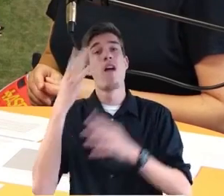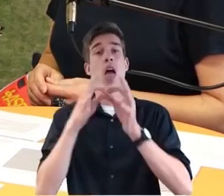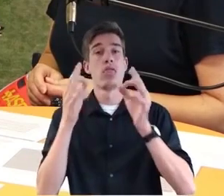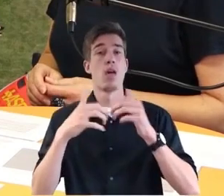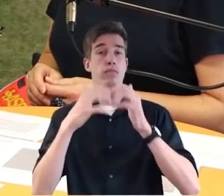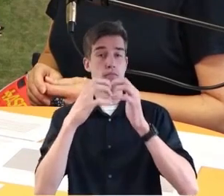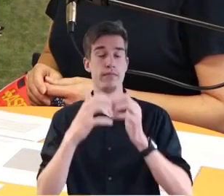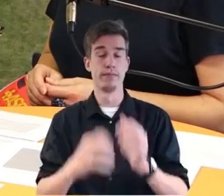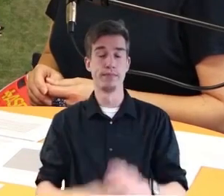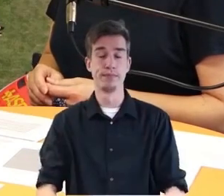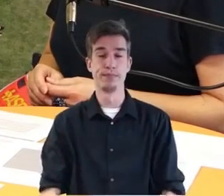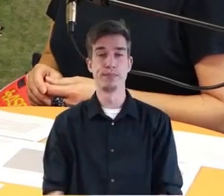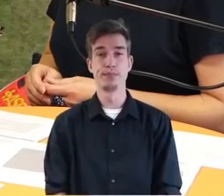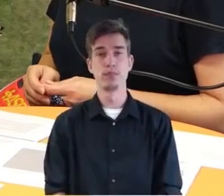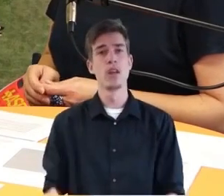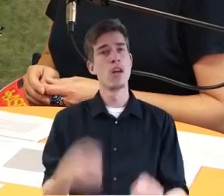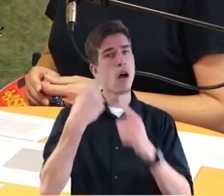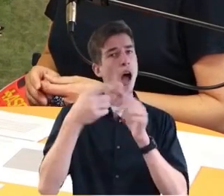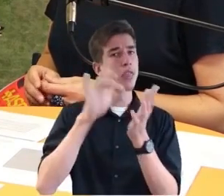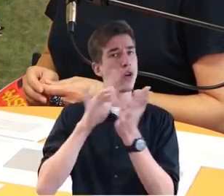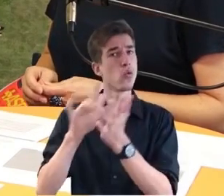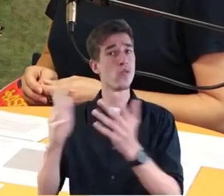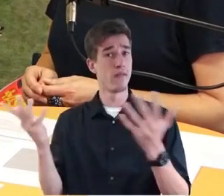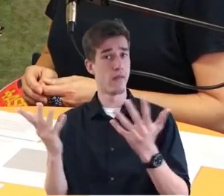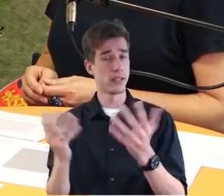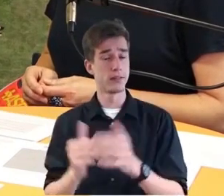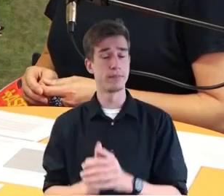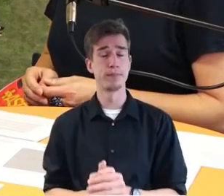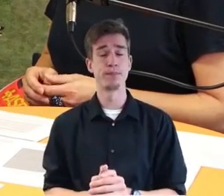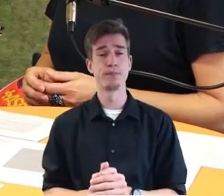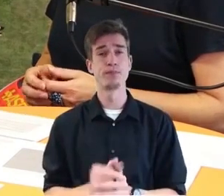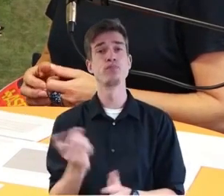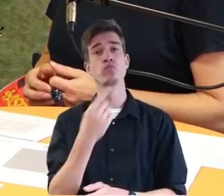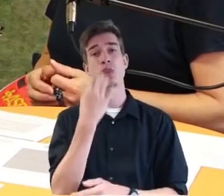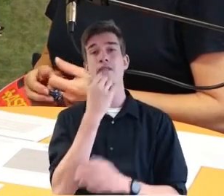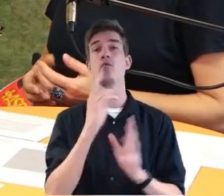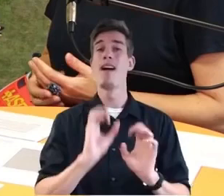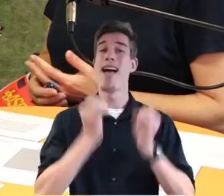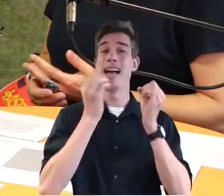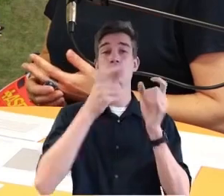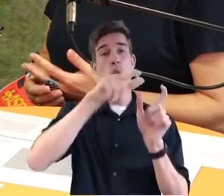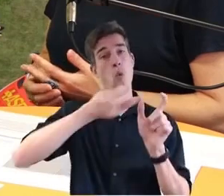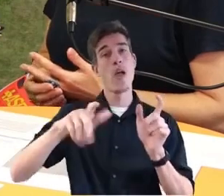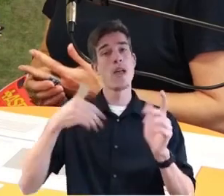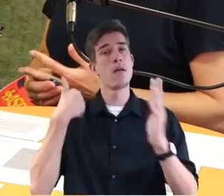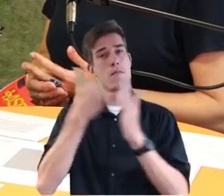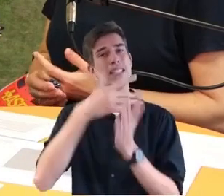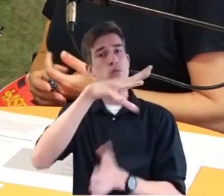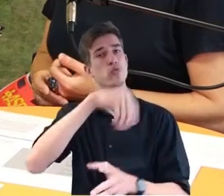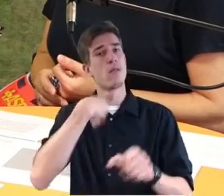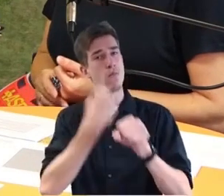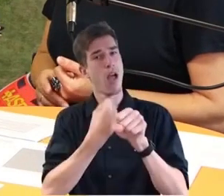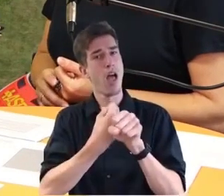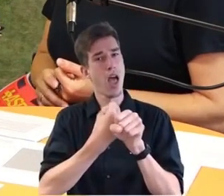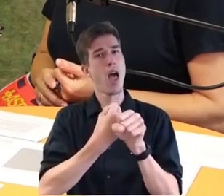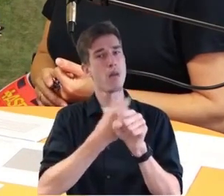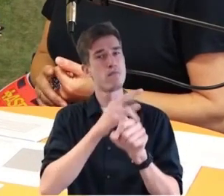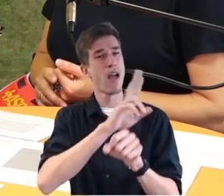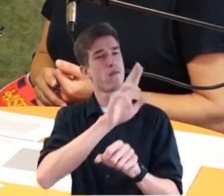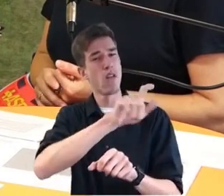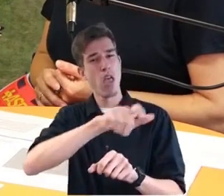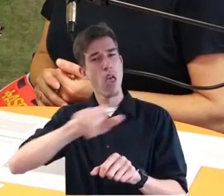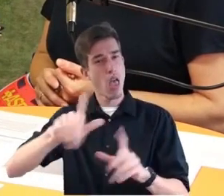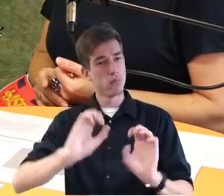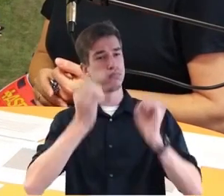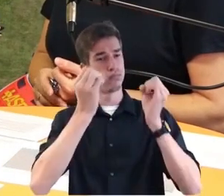weiterer Grund, warum wir den Warntag machen, ist, wir wollen auch den vielen Akteuren, mit denen wir in dem Bereich der Warnung zusammenarbeiten, auf